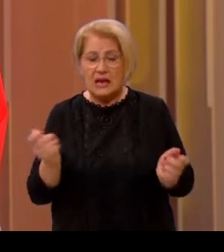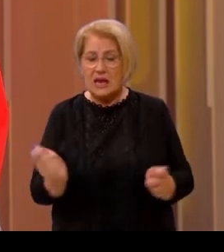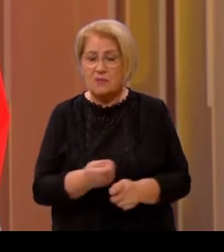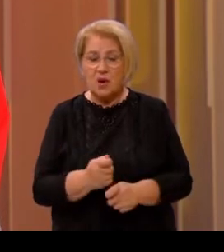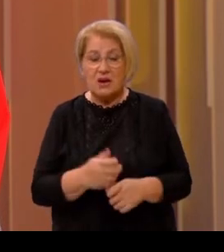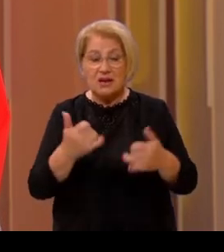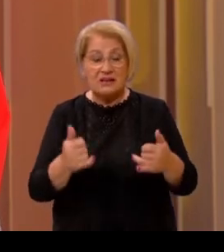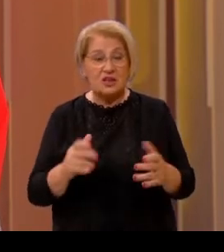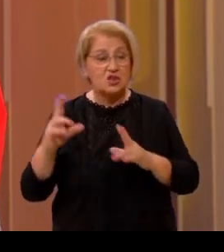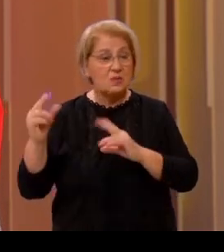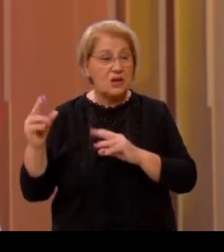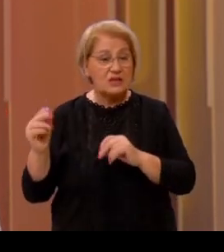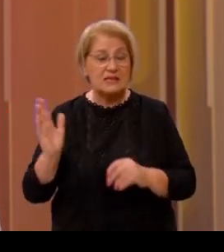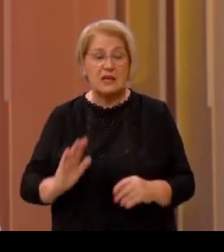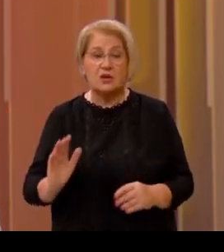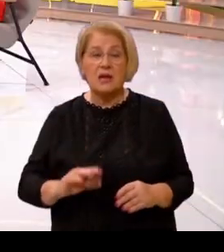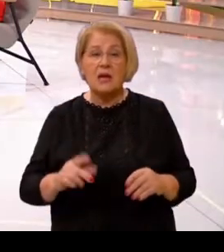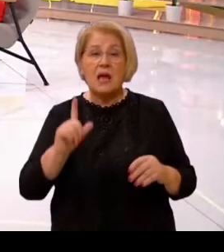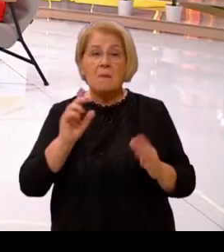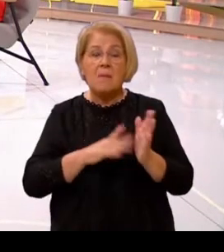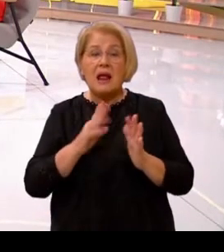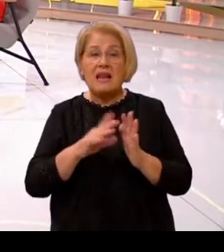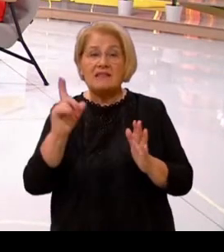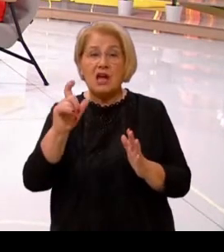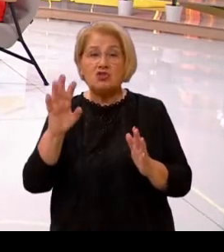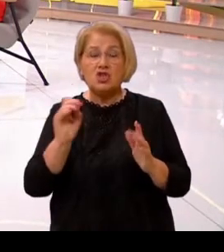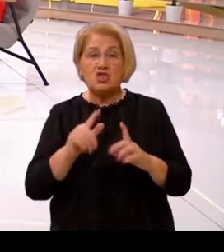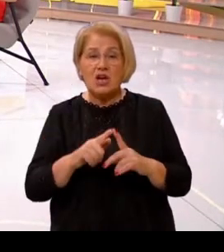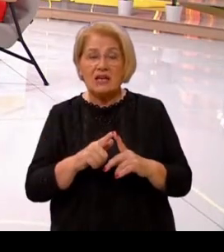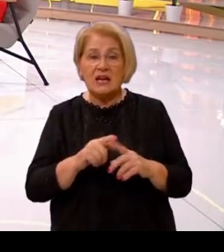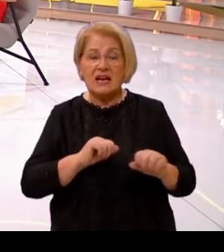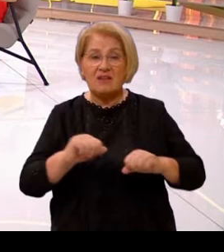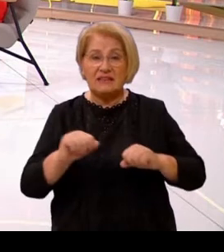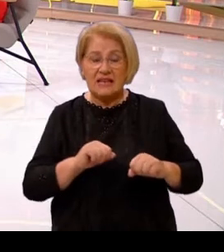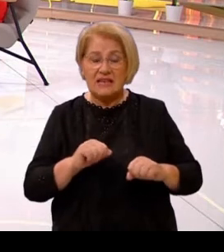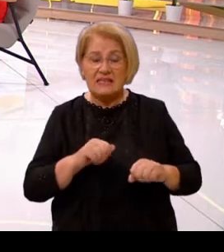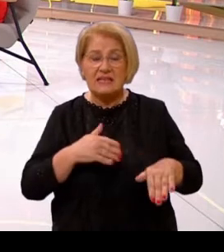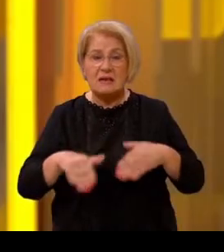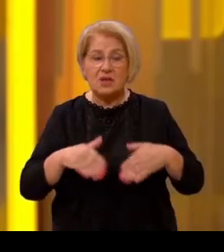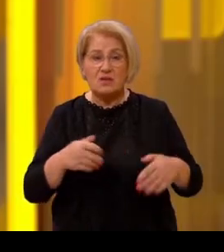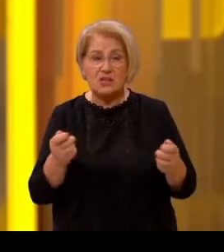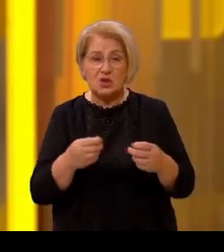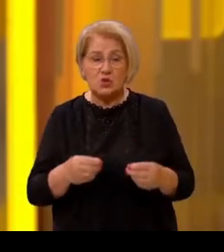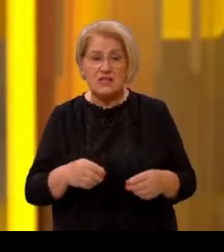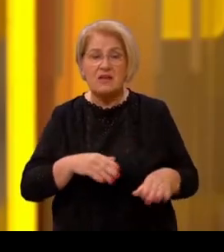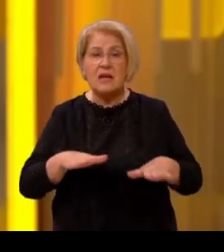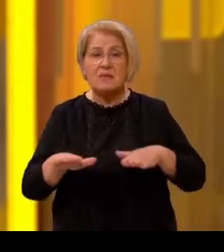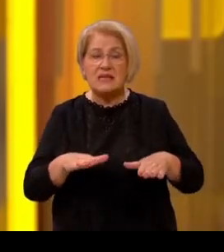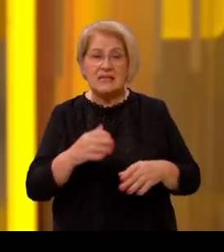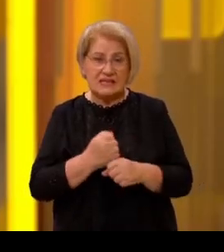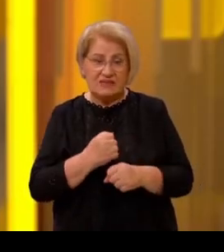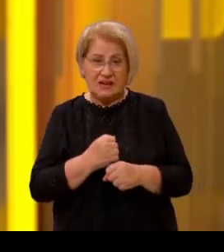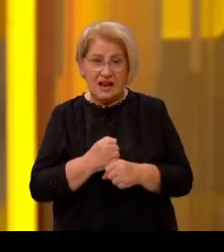razgovaramo u današnjoj emisiji sa gospođom Melitom Čičak, ravnateljicom Uprave za mirovinski sustav, Ministarstva rada, mirovinskog